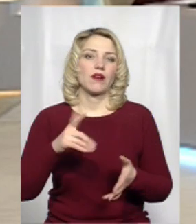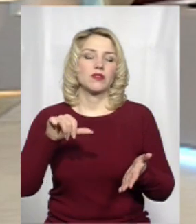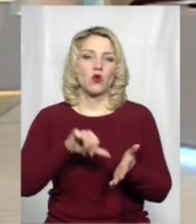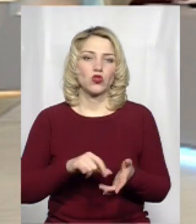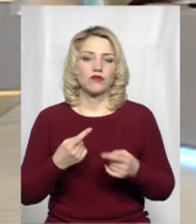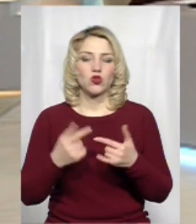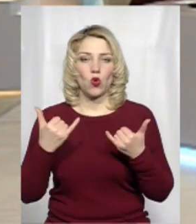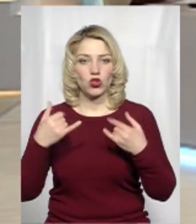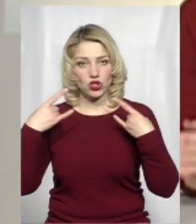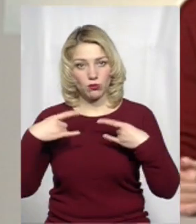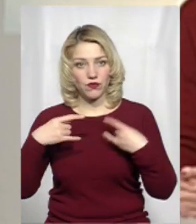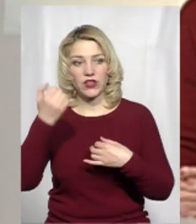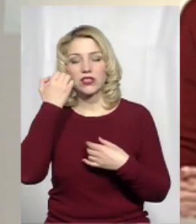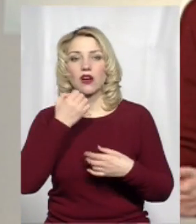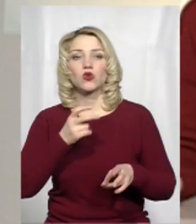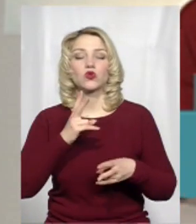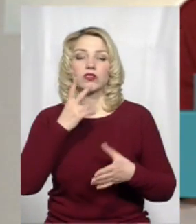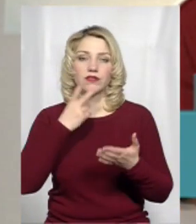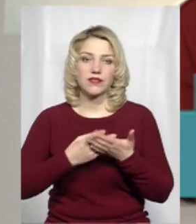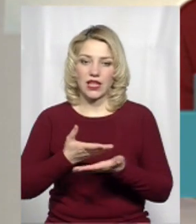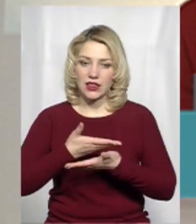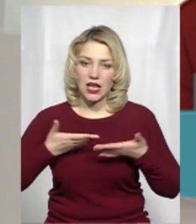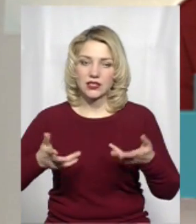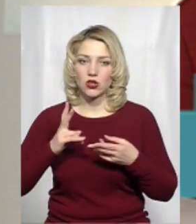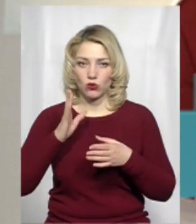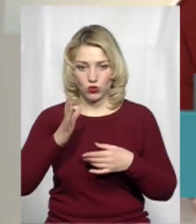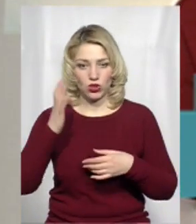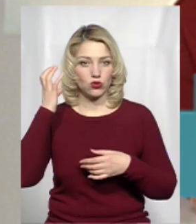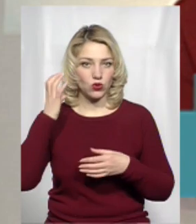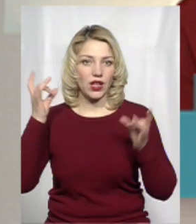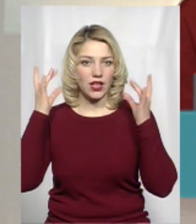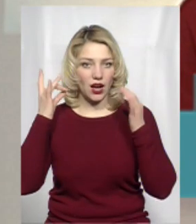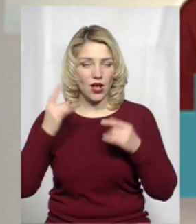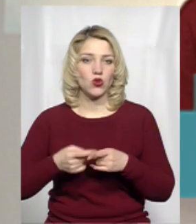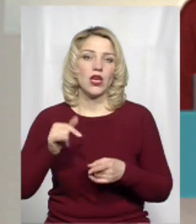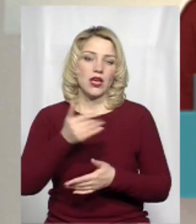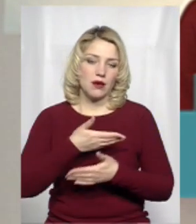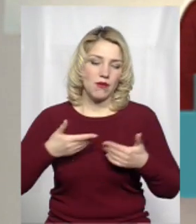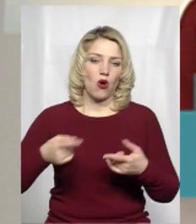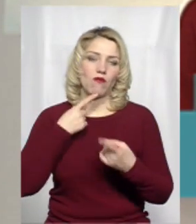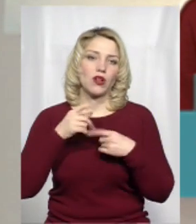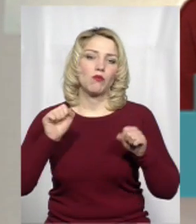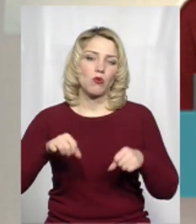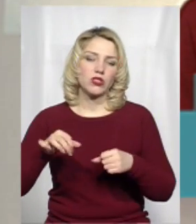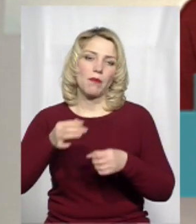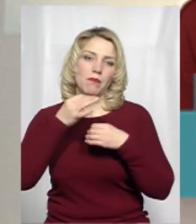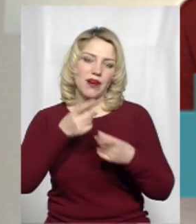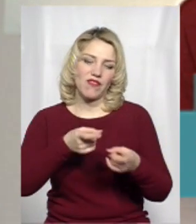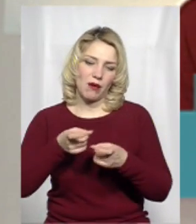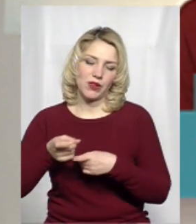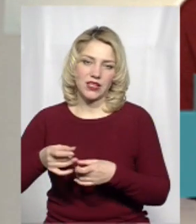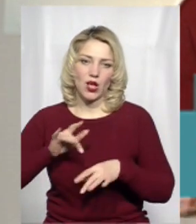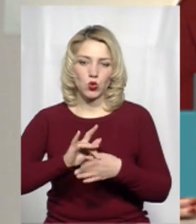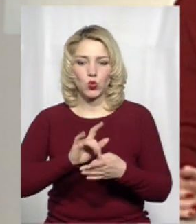в сьогоднішньому ефірі. Дякую всім, хто нас дивився і хто буде слухати радіоверсію теми дня. Говорили ми сьогодні про можливості приваблення